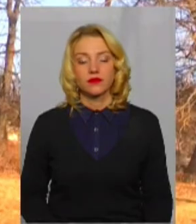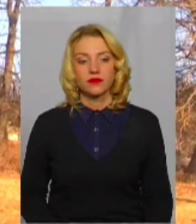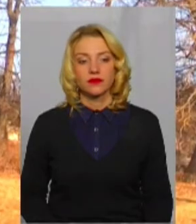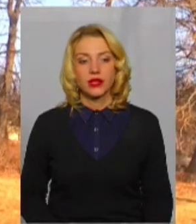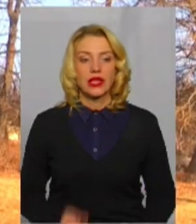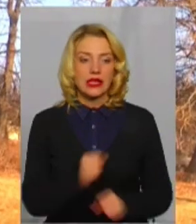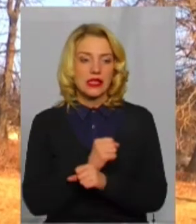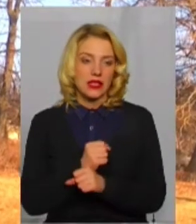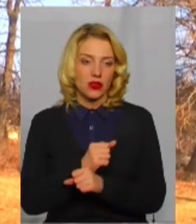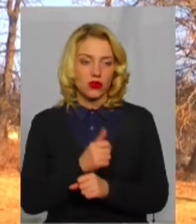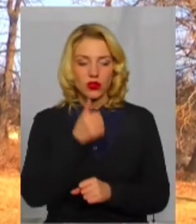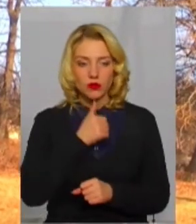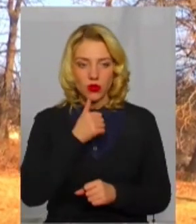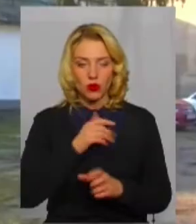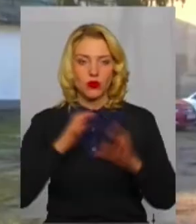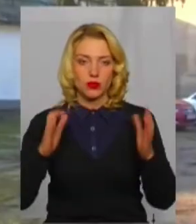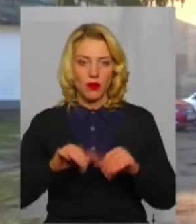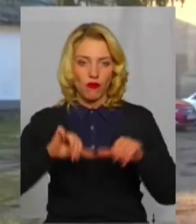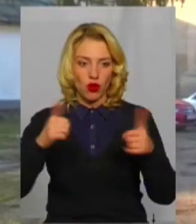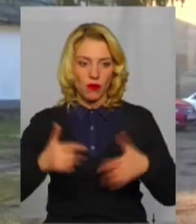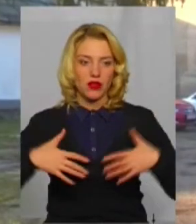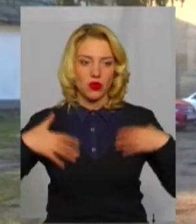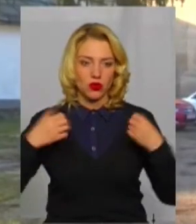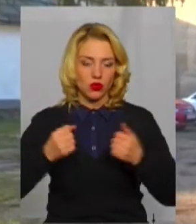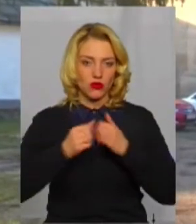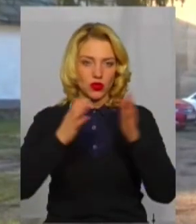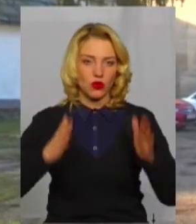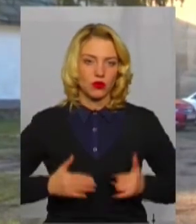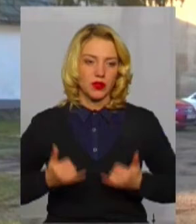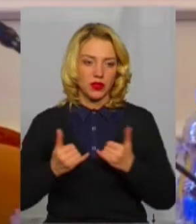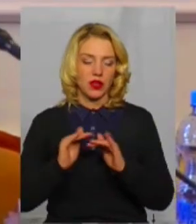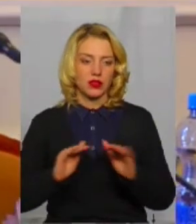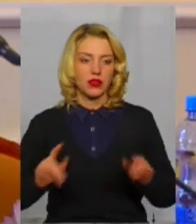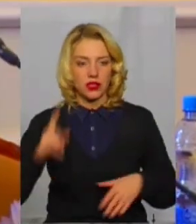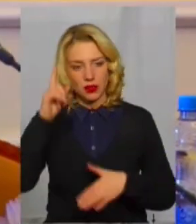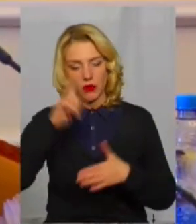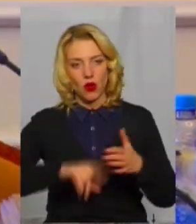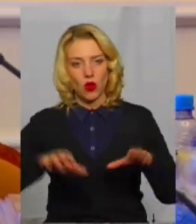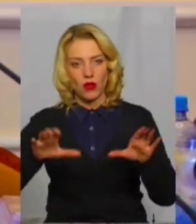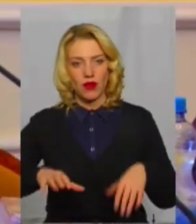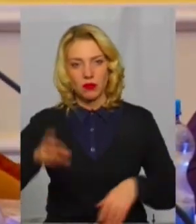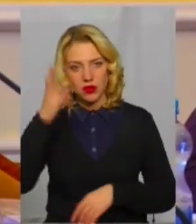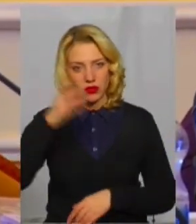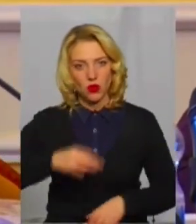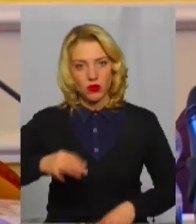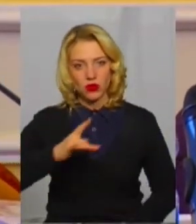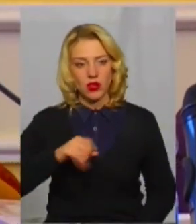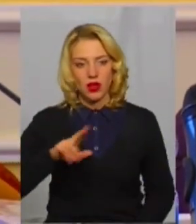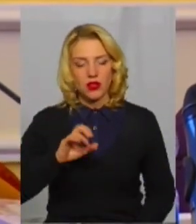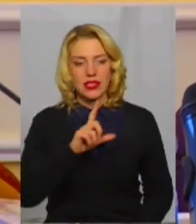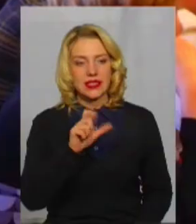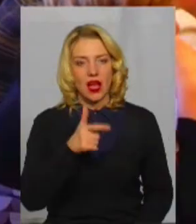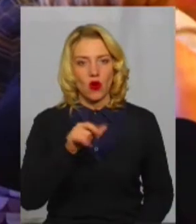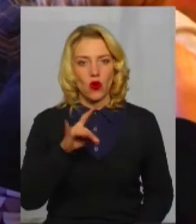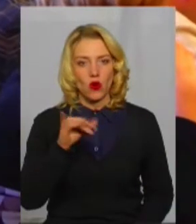Санаторій спробують зберегти у форматі оздоровчого комплексу для дітей, запевняє голова Хмельницької обласної ради Михайло Загородний. Та додає,